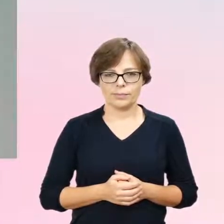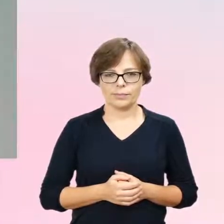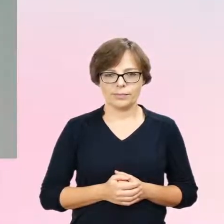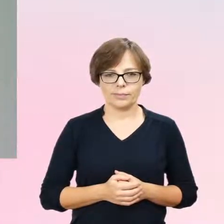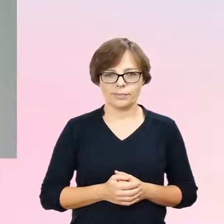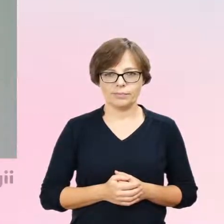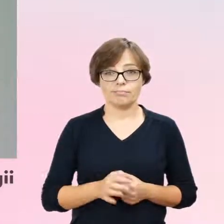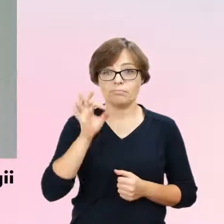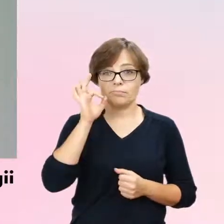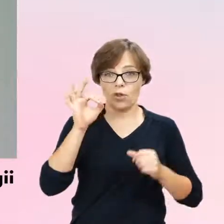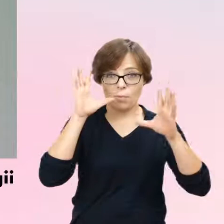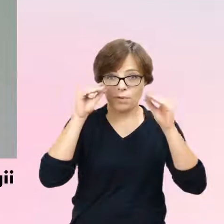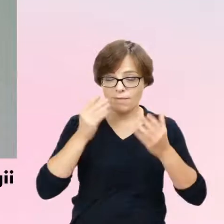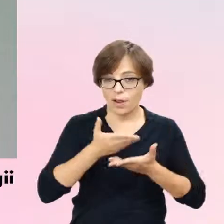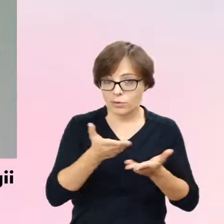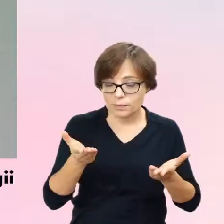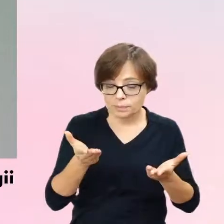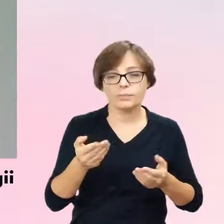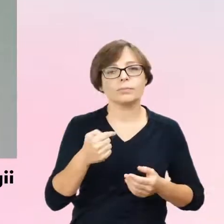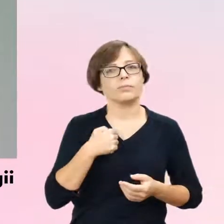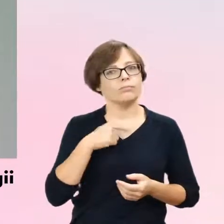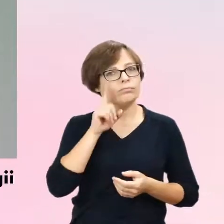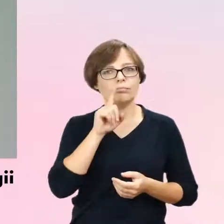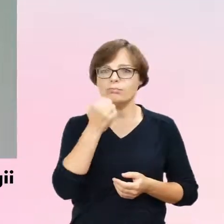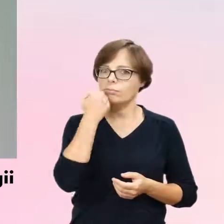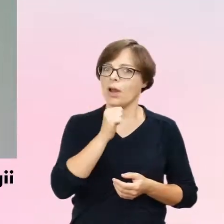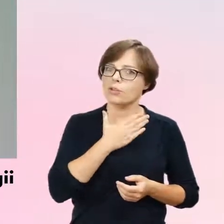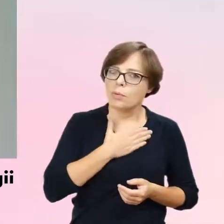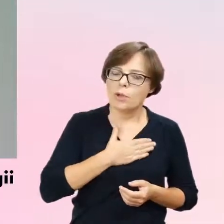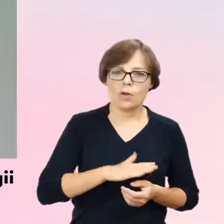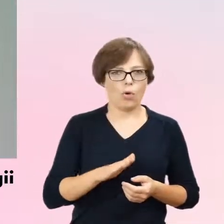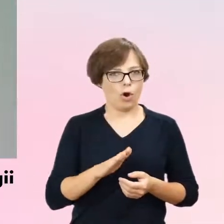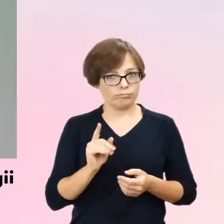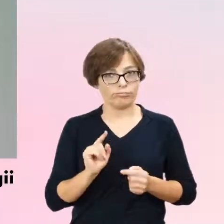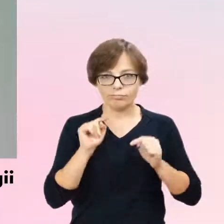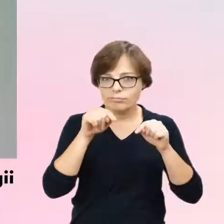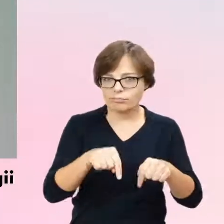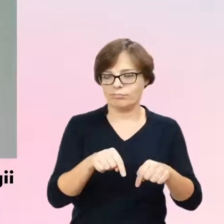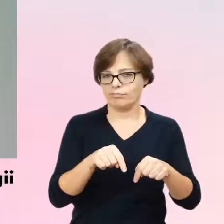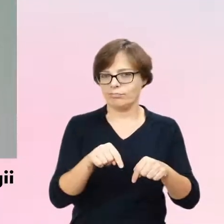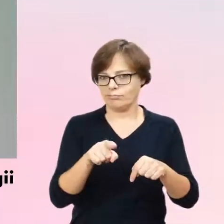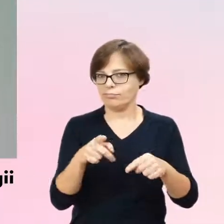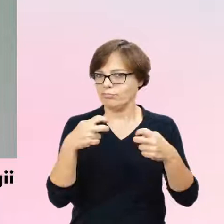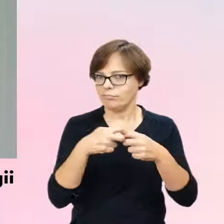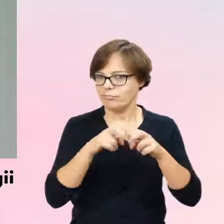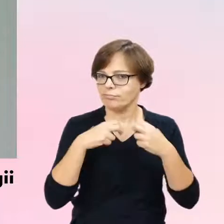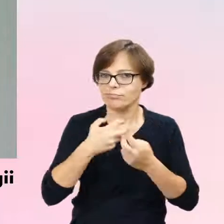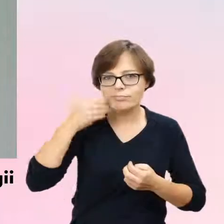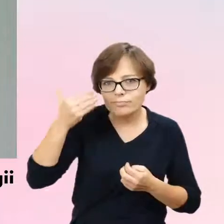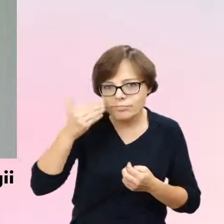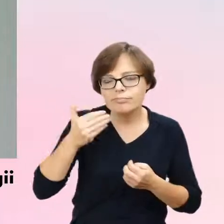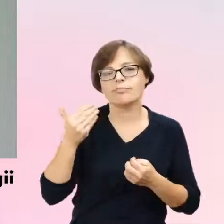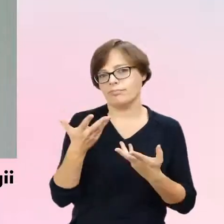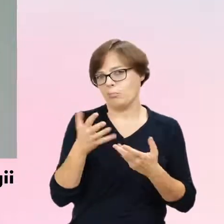Dobry wieczór Państwu. Bardzo mi miło dzisiaj tutaj u Państwa gościć i przeprowadzić dla